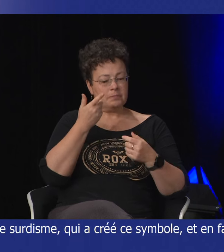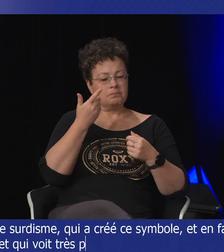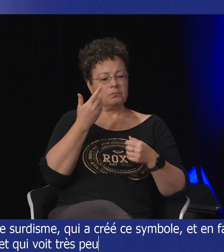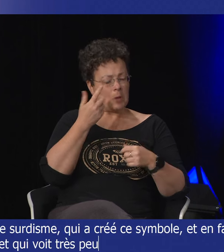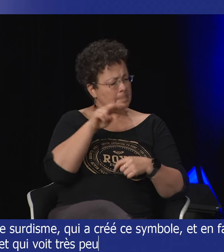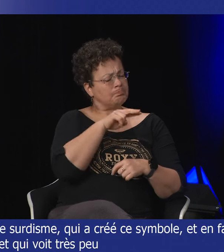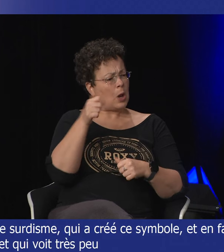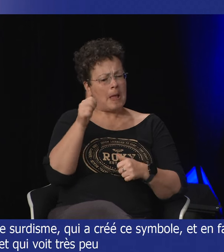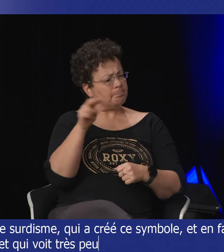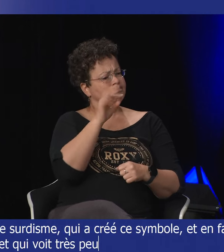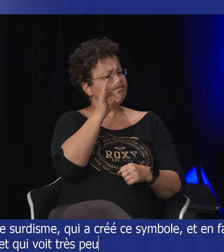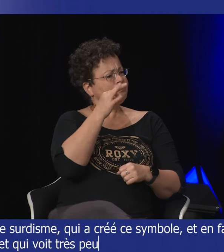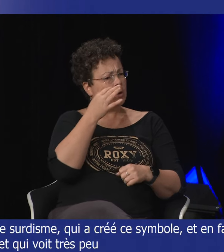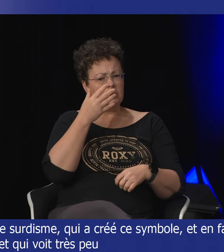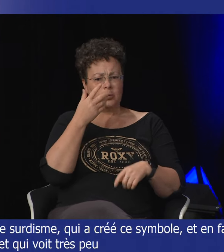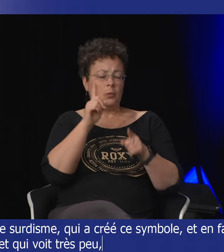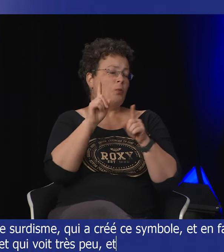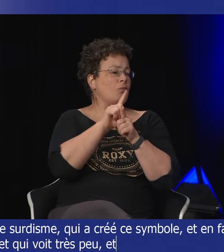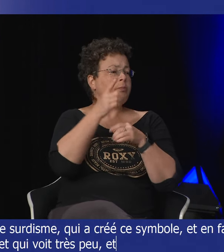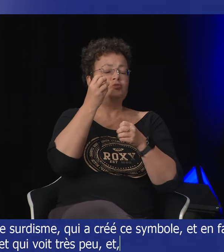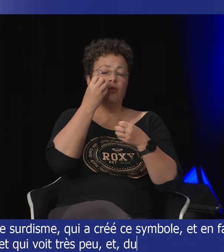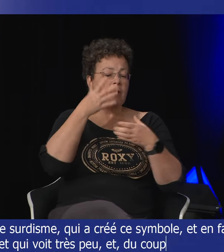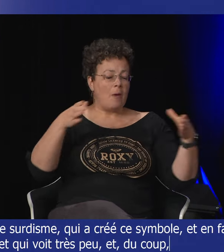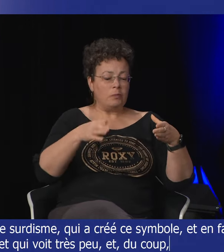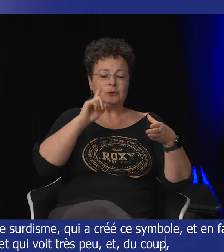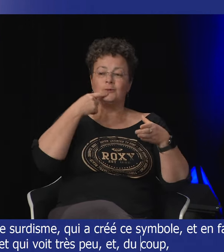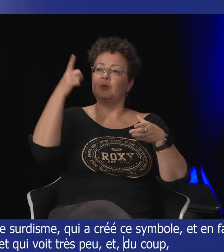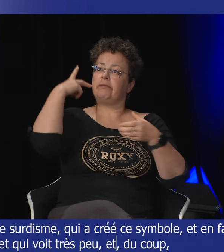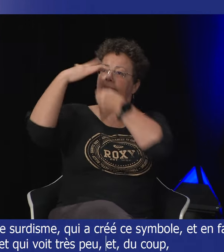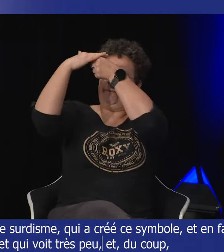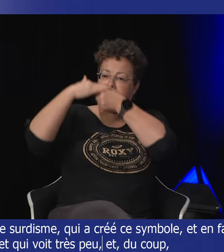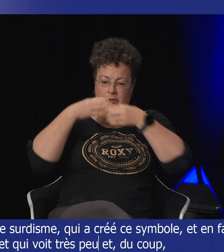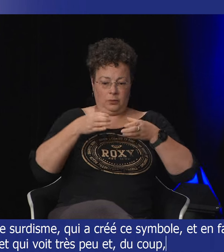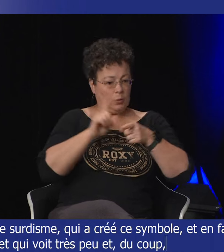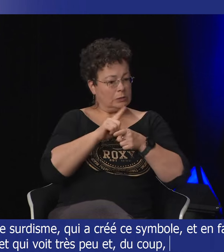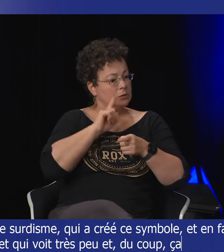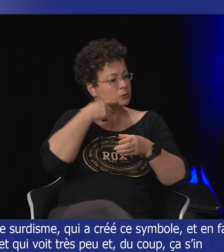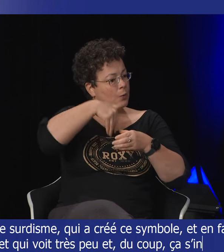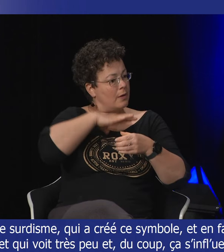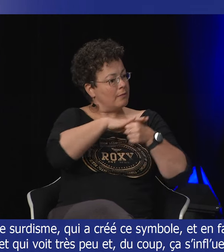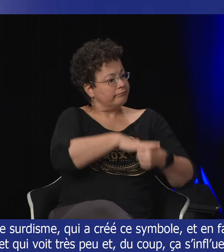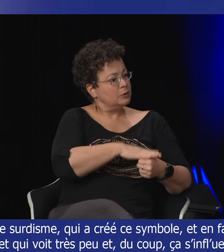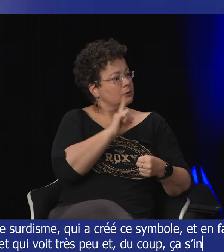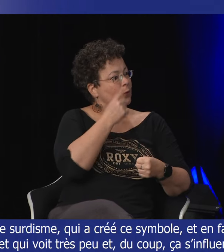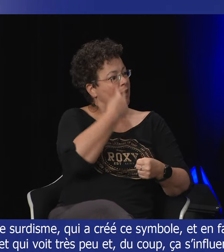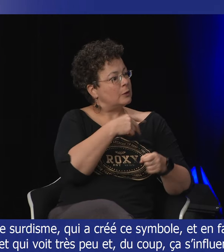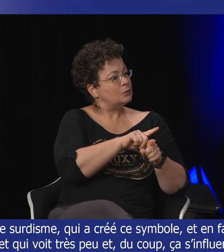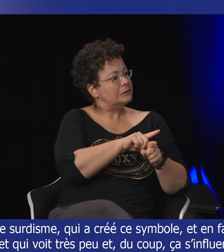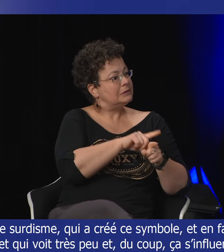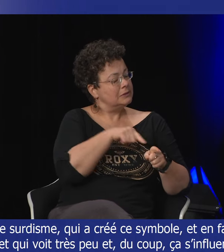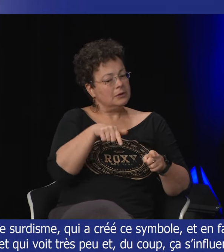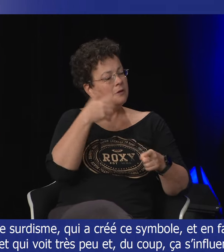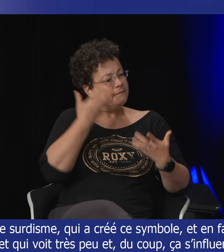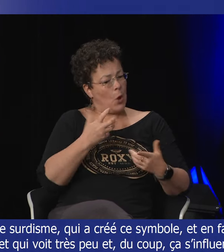peu et du coup ça l'influence beaucoup dans sa pratique artistique dans l'oppression qu'il a